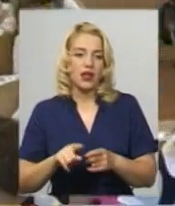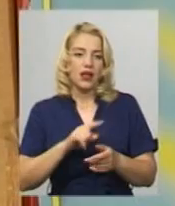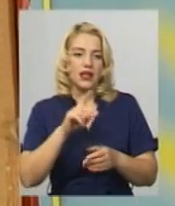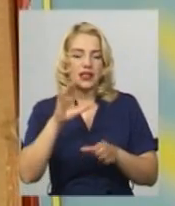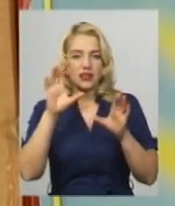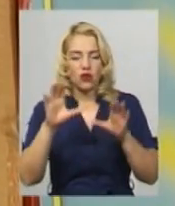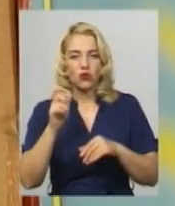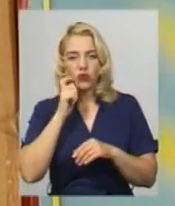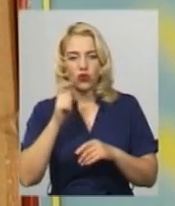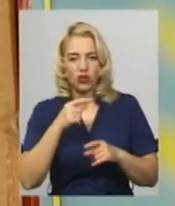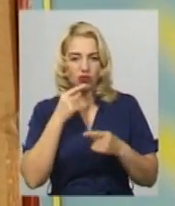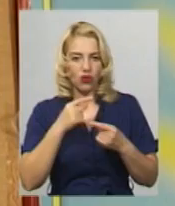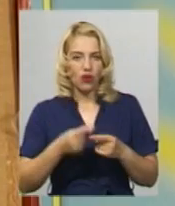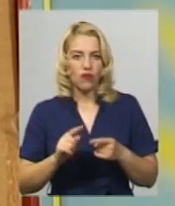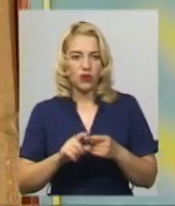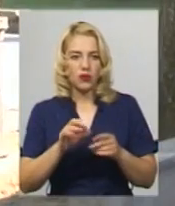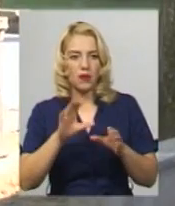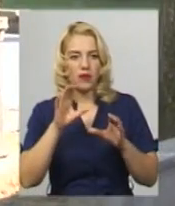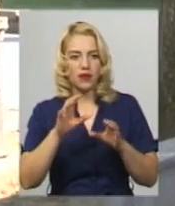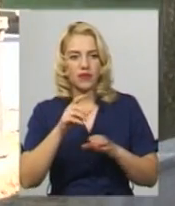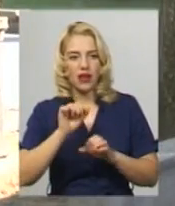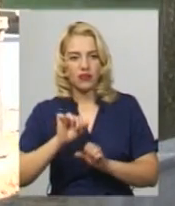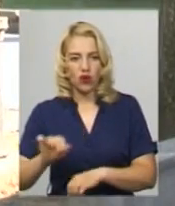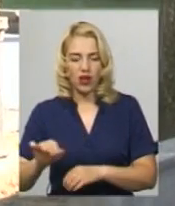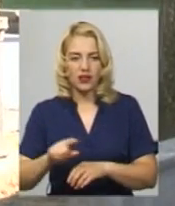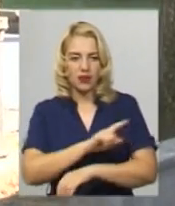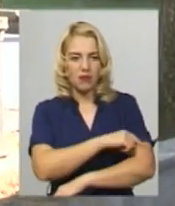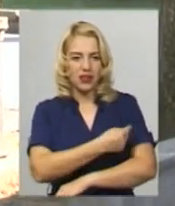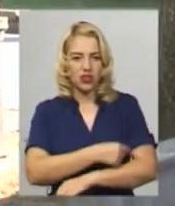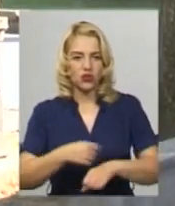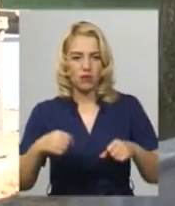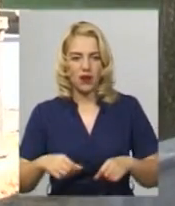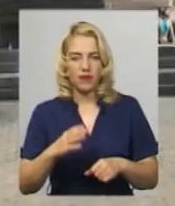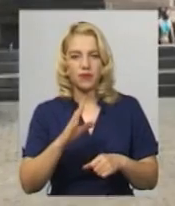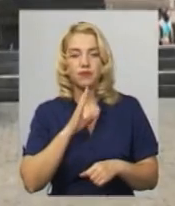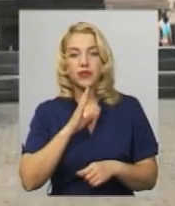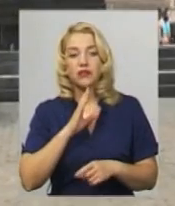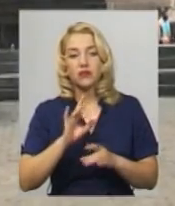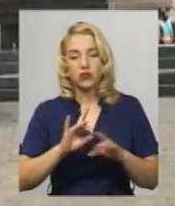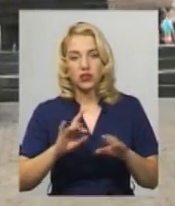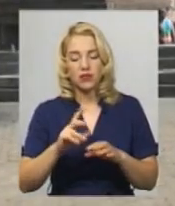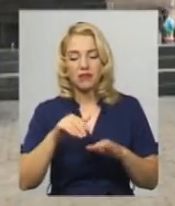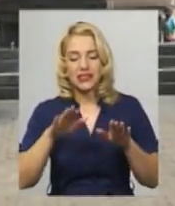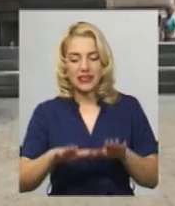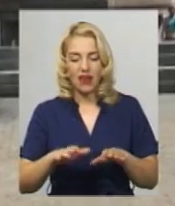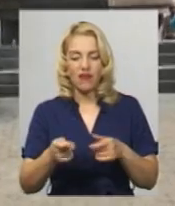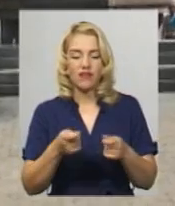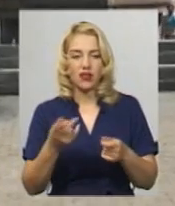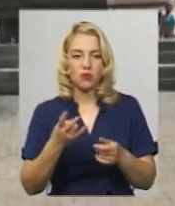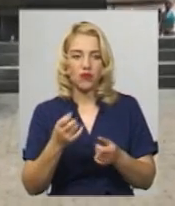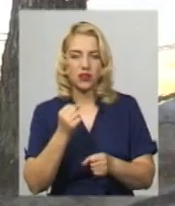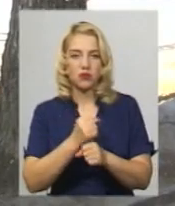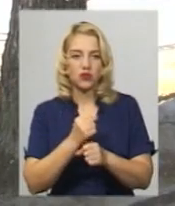законами України, то нормативно-правовими актами, каже адвокат з медичного права Наталія Весна. За її словами, місцева влада має діяти згідно з чинним